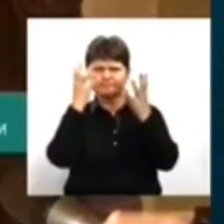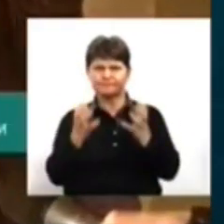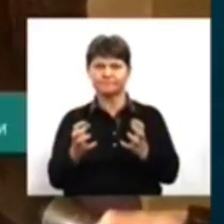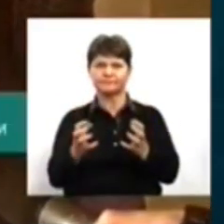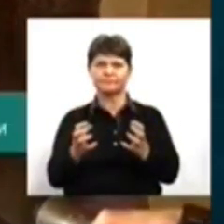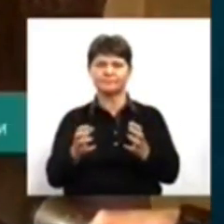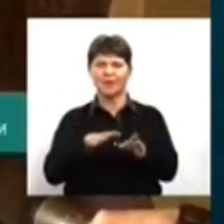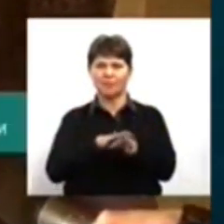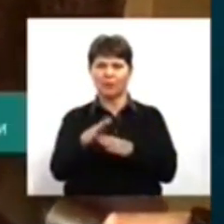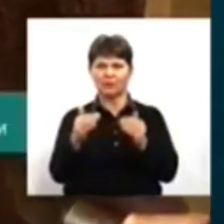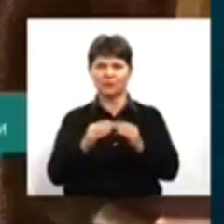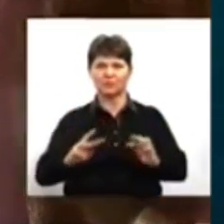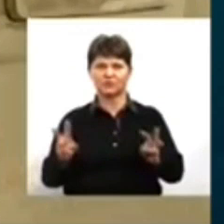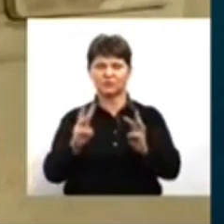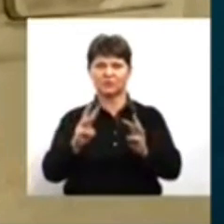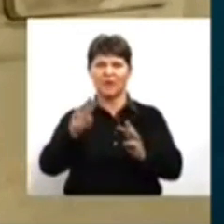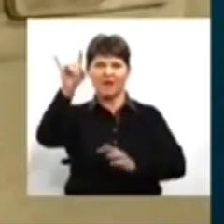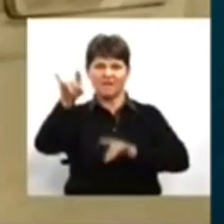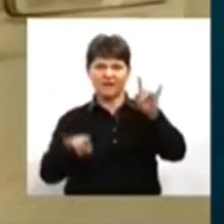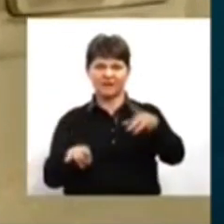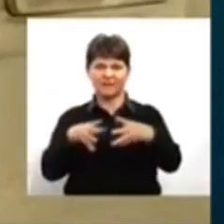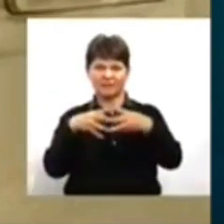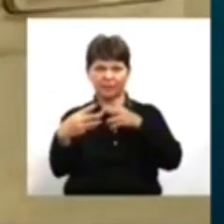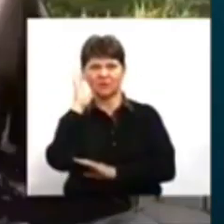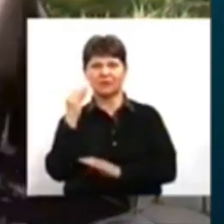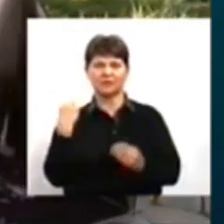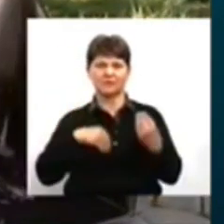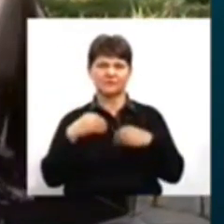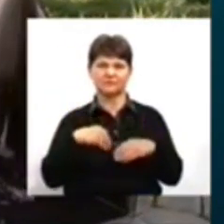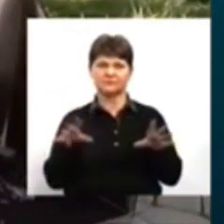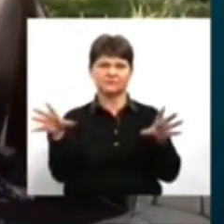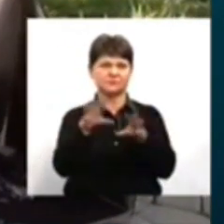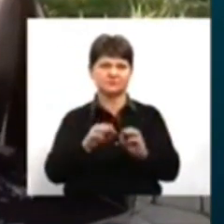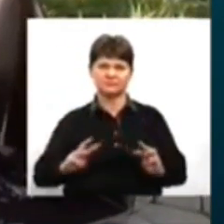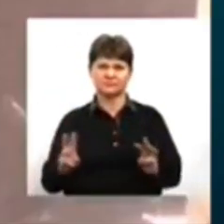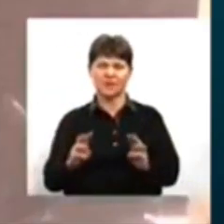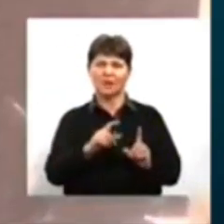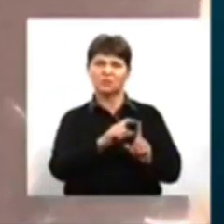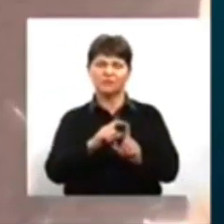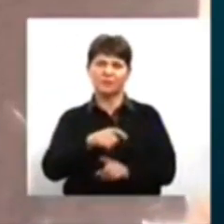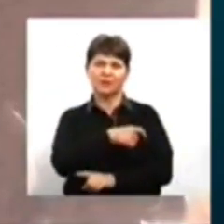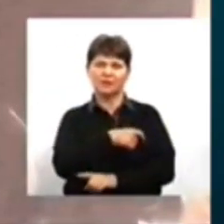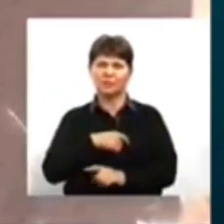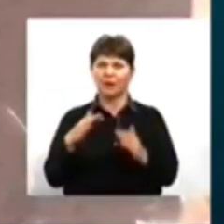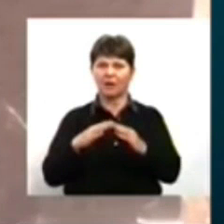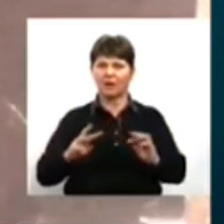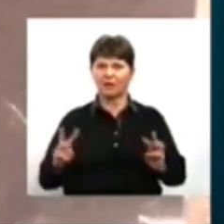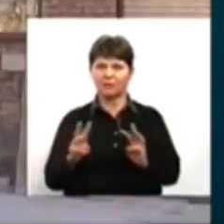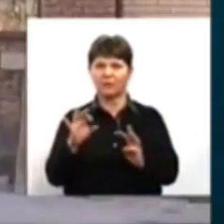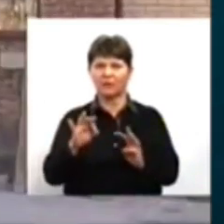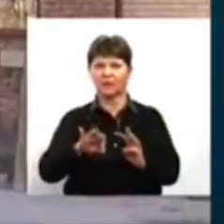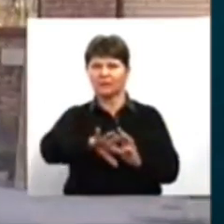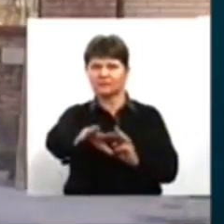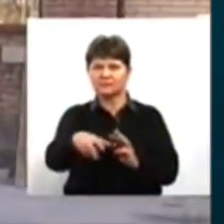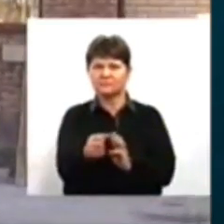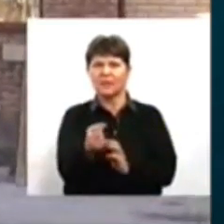згорів. Вікна поплавилися. У нас в чотирьох містях був підпал. За словами депутатки, хату не лише підпалили, а й винесли звідти 100